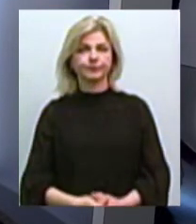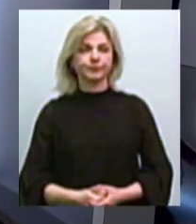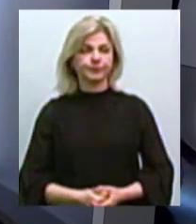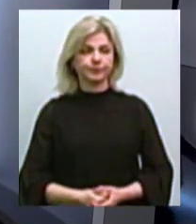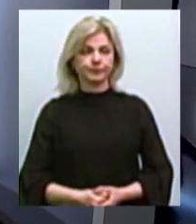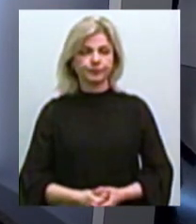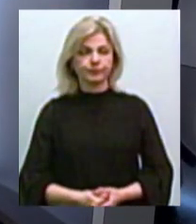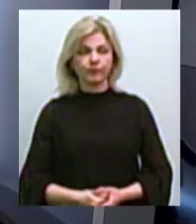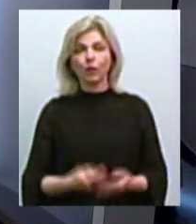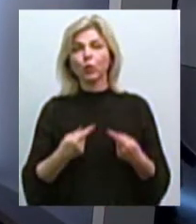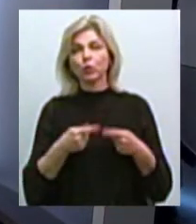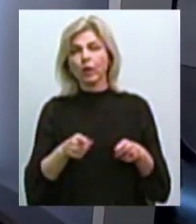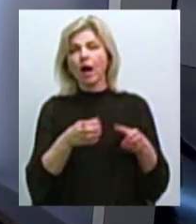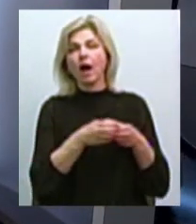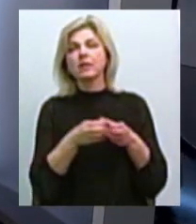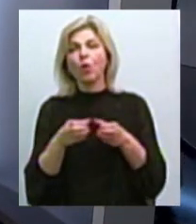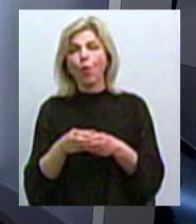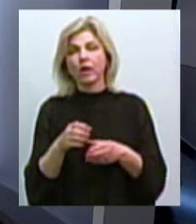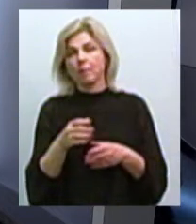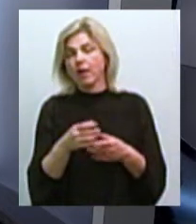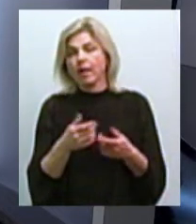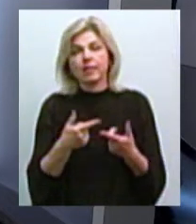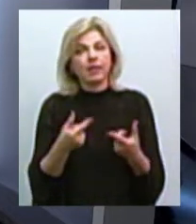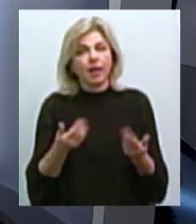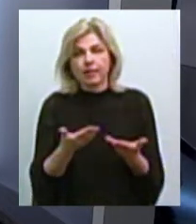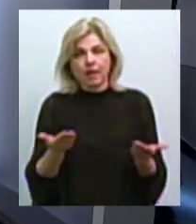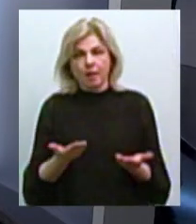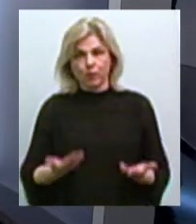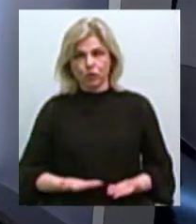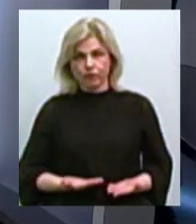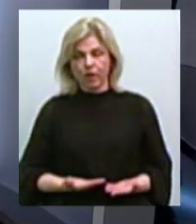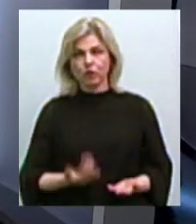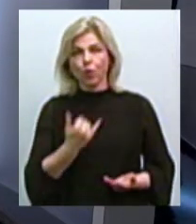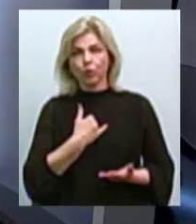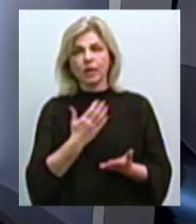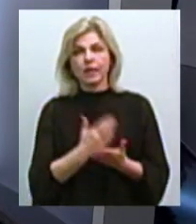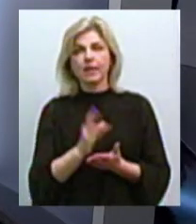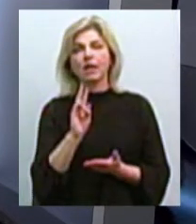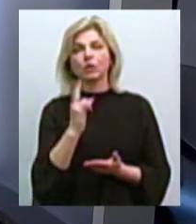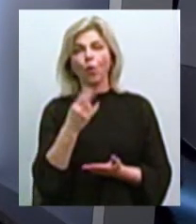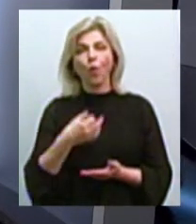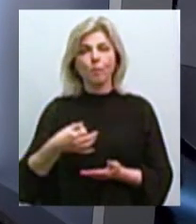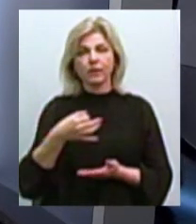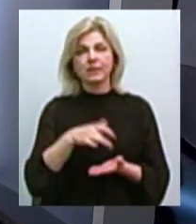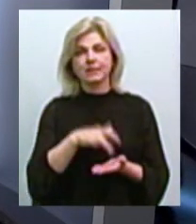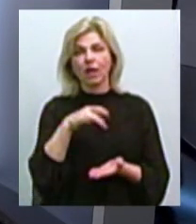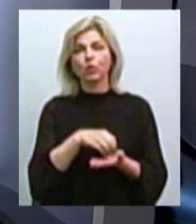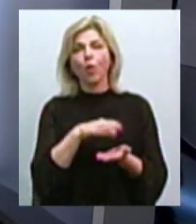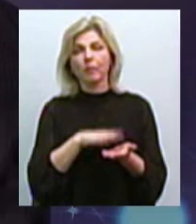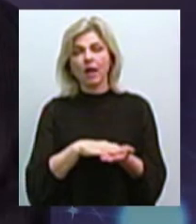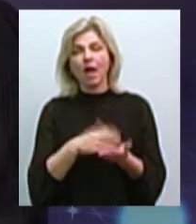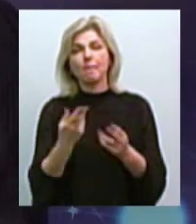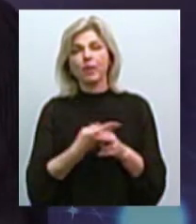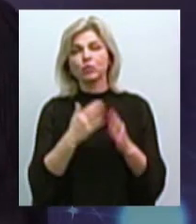Тобто, другим категоріям просто негде проживати. У нас є Николаївський областной центр «Облику бездомних